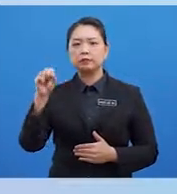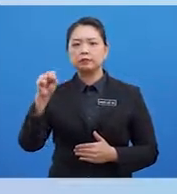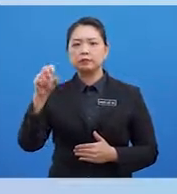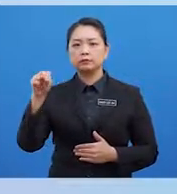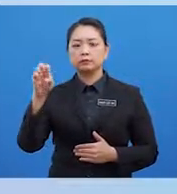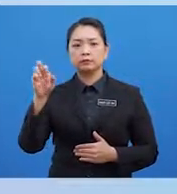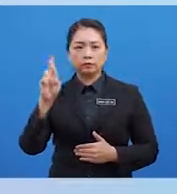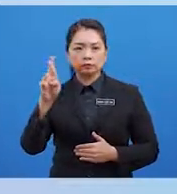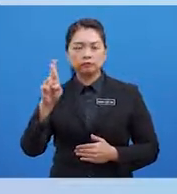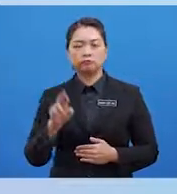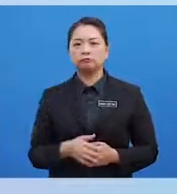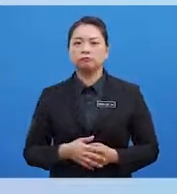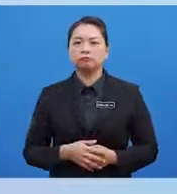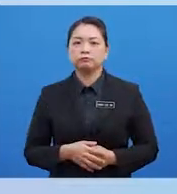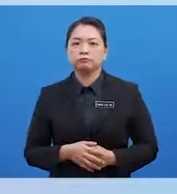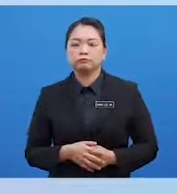tahun 1967